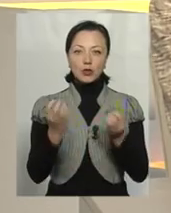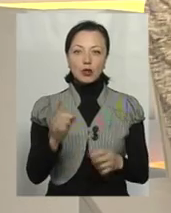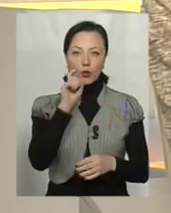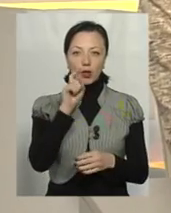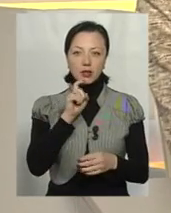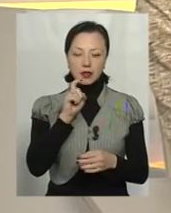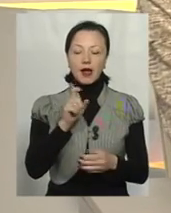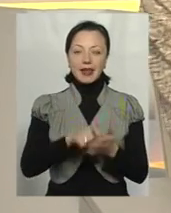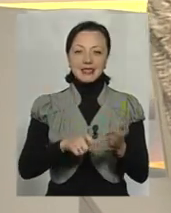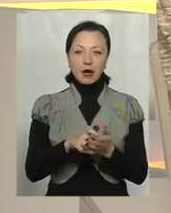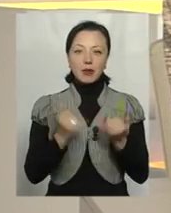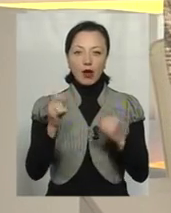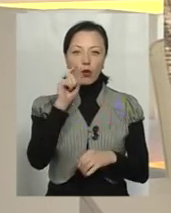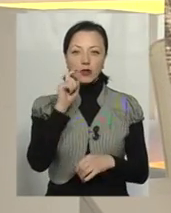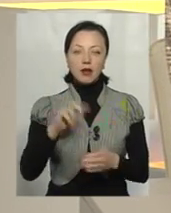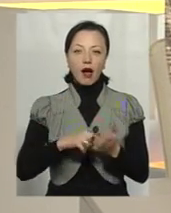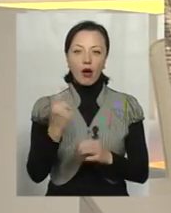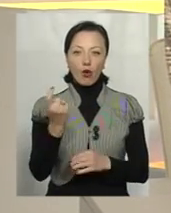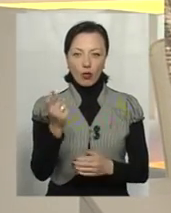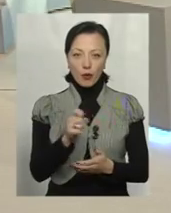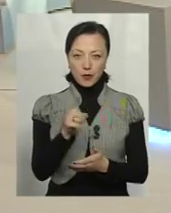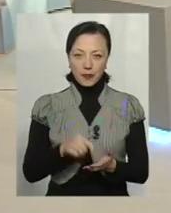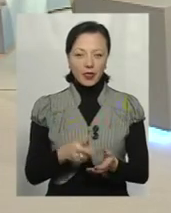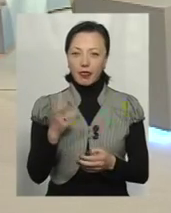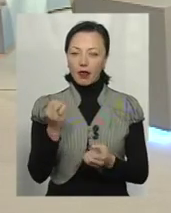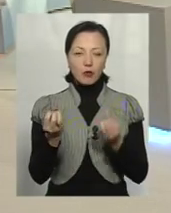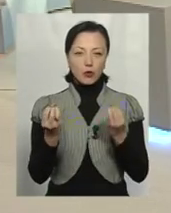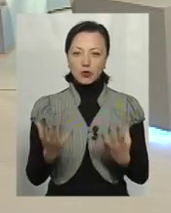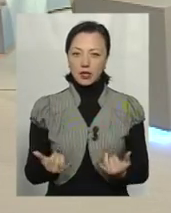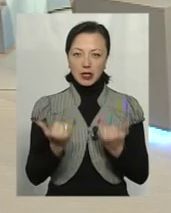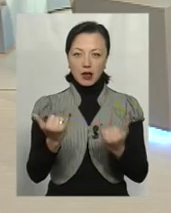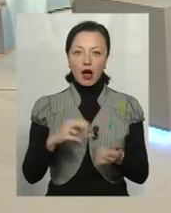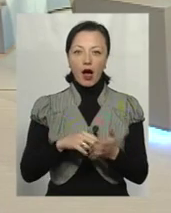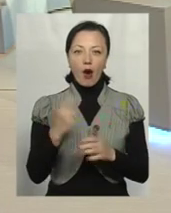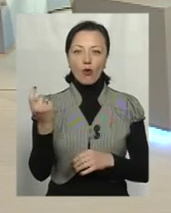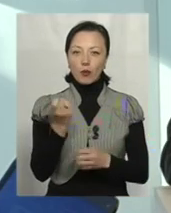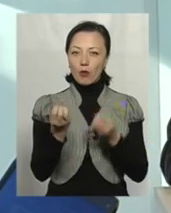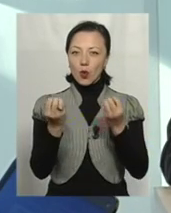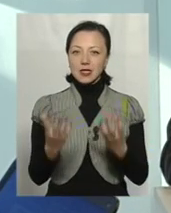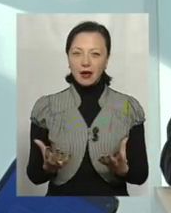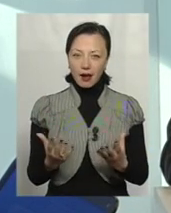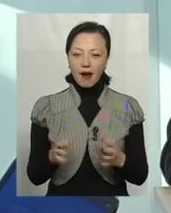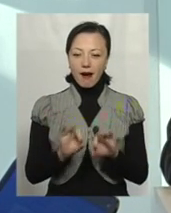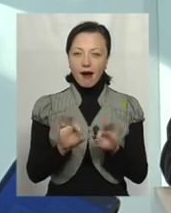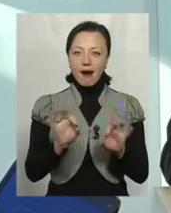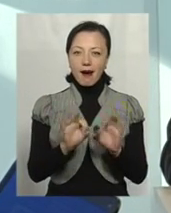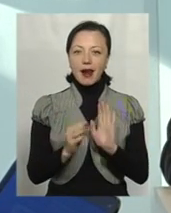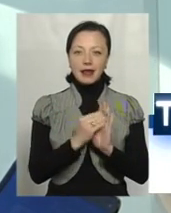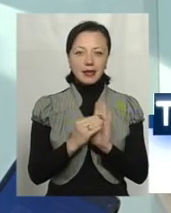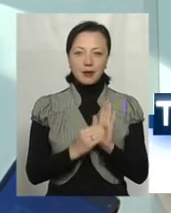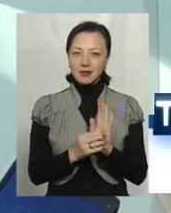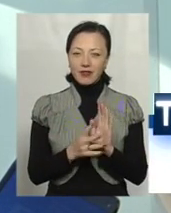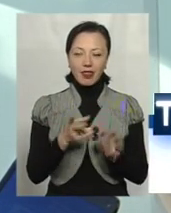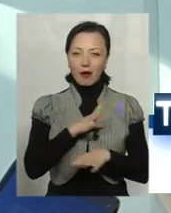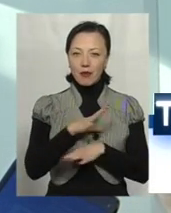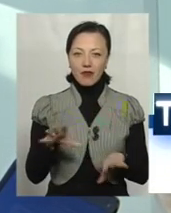економіки. Які його складові? По-перше, не простий, тому що для економіки простих рецептів не буває. Це, на жаль, не борщ,